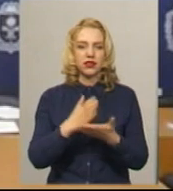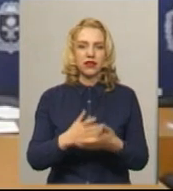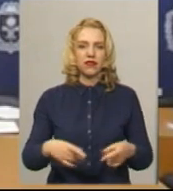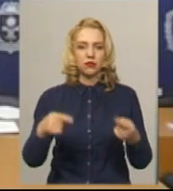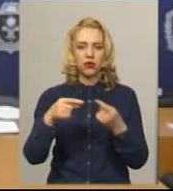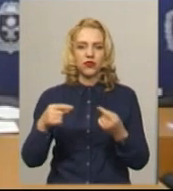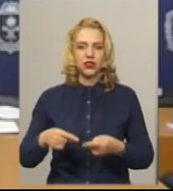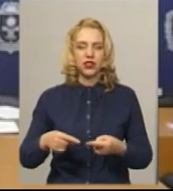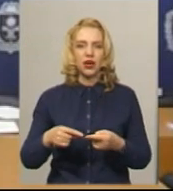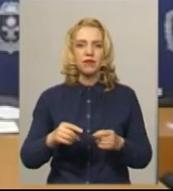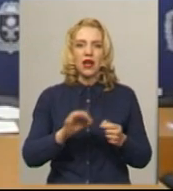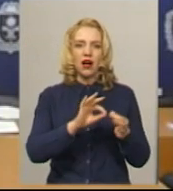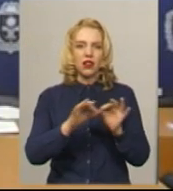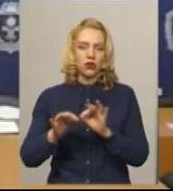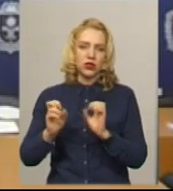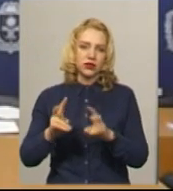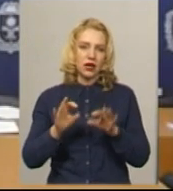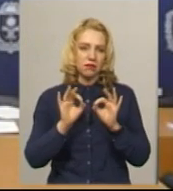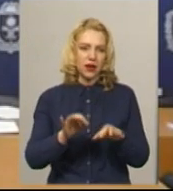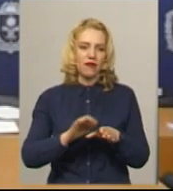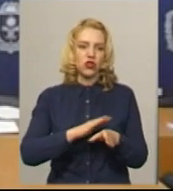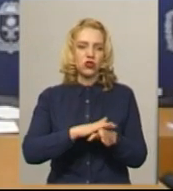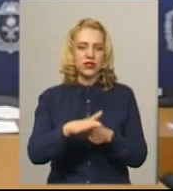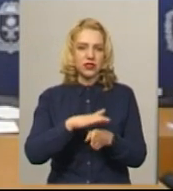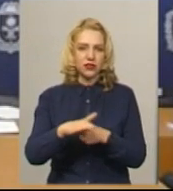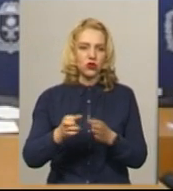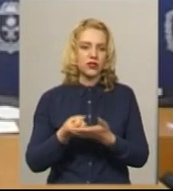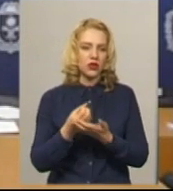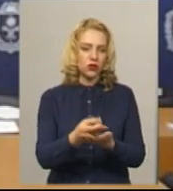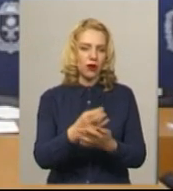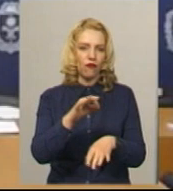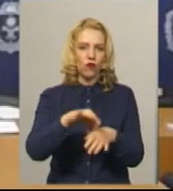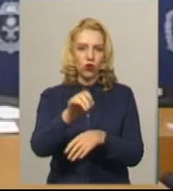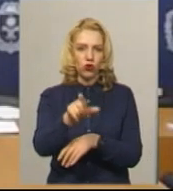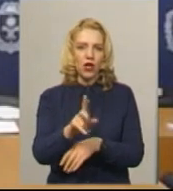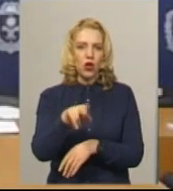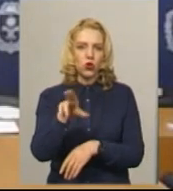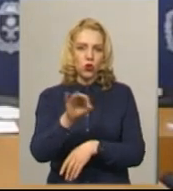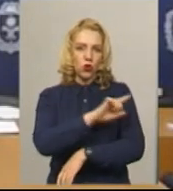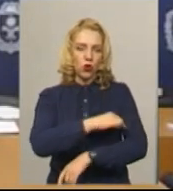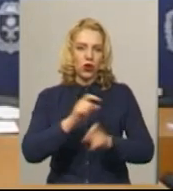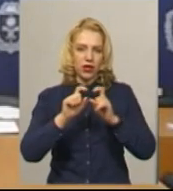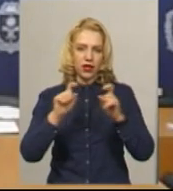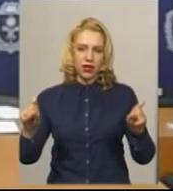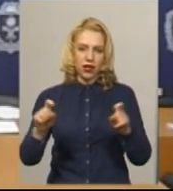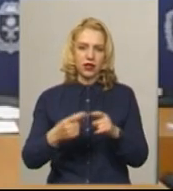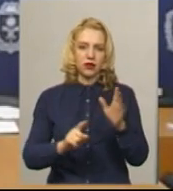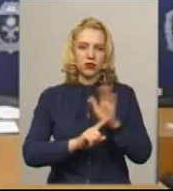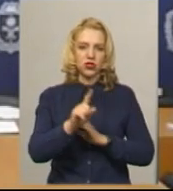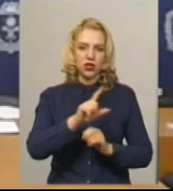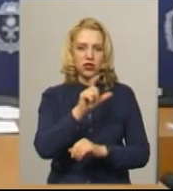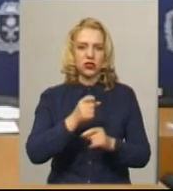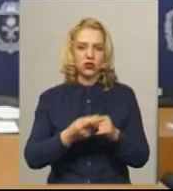алгоритми, як правильно здійснюється госпіталізація хворого до лікарні, які питання ставляться, як перевіряється ця особа, ще починаючи з